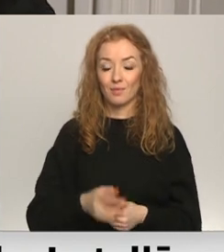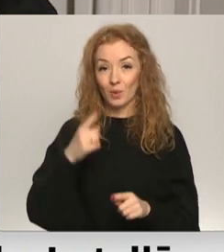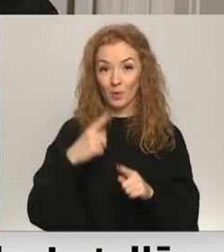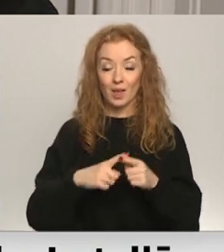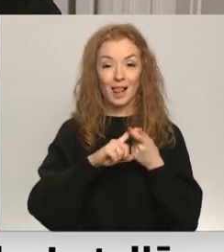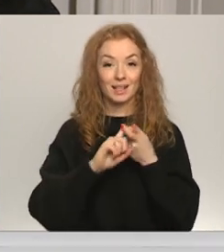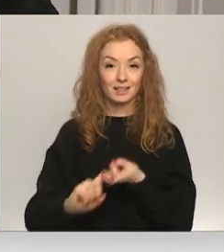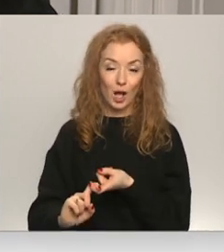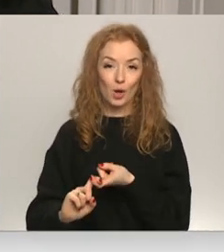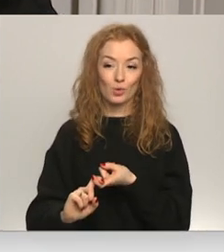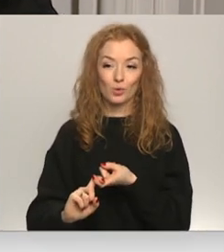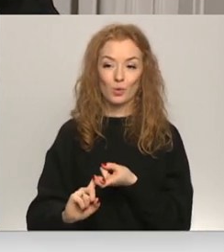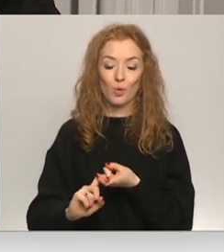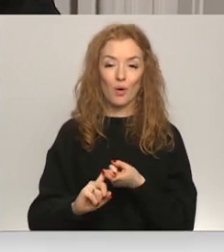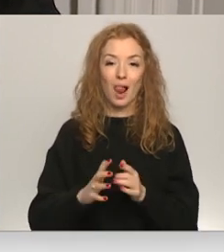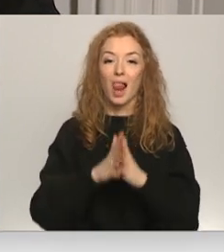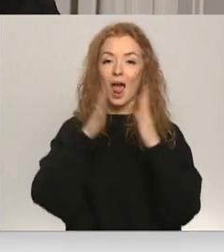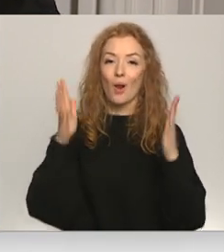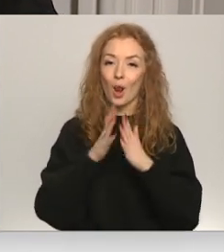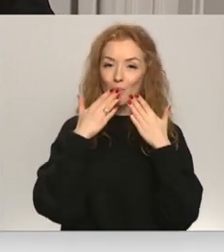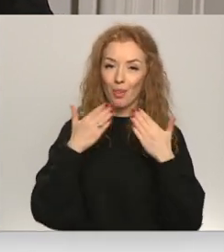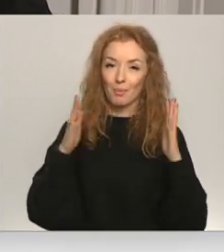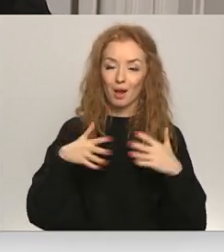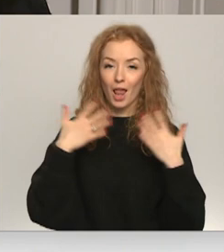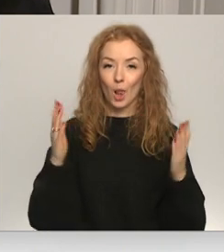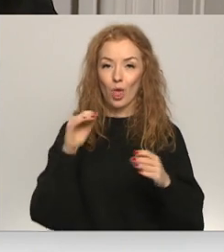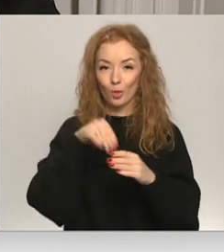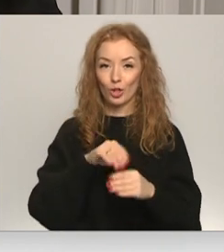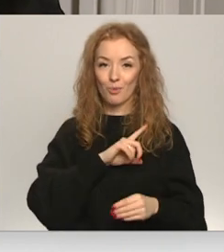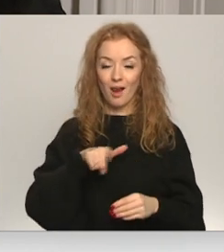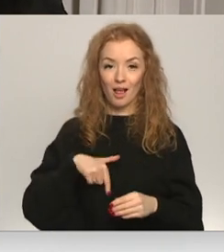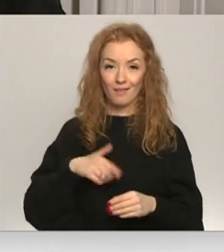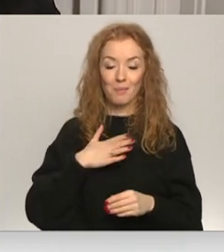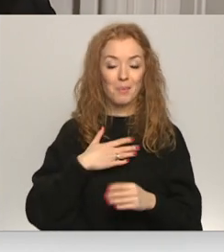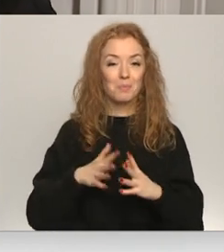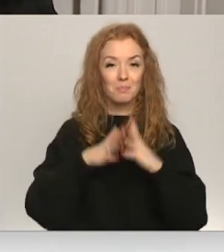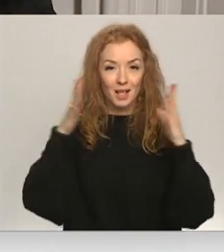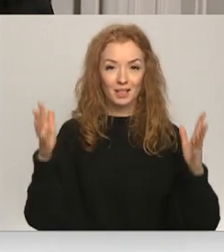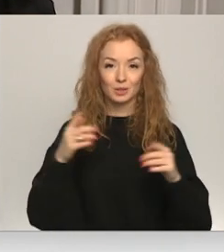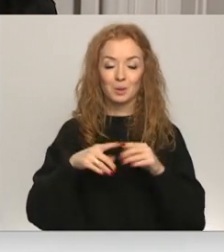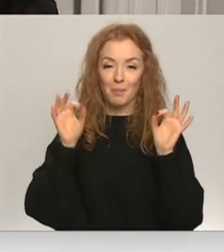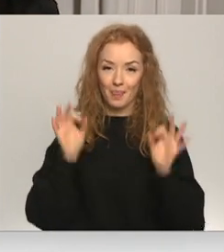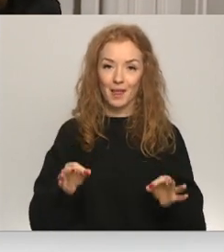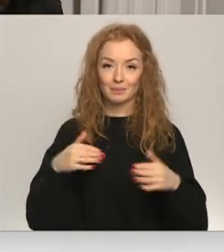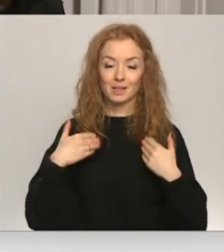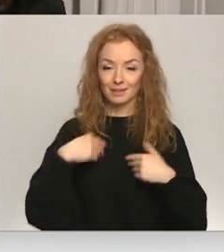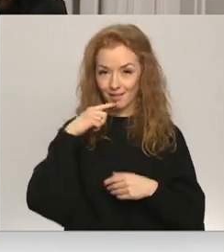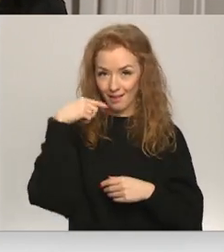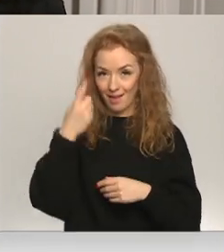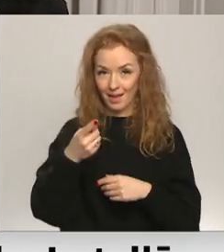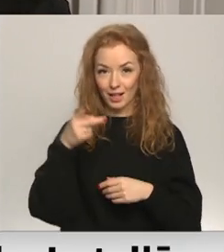līdz ar to, līdz ar lielu paldies par lielo dēvumu Latvijai, man ir mīlzīgs un paties prieks teikt